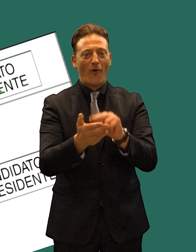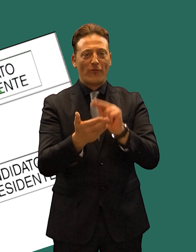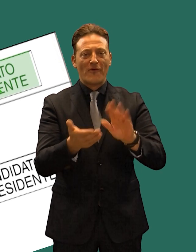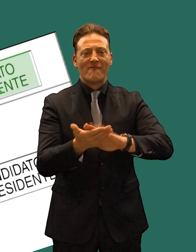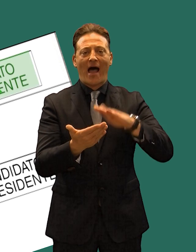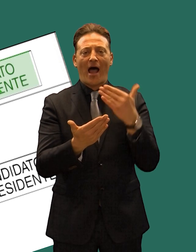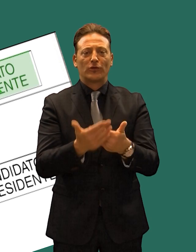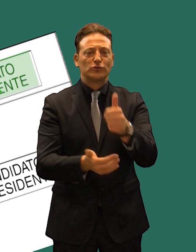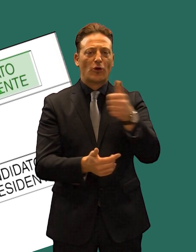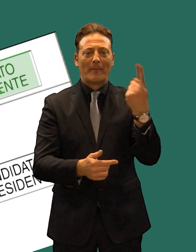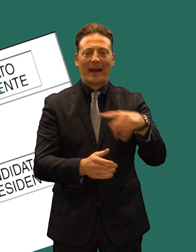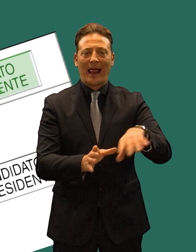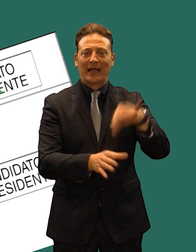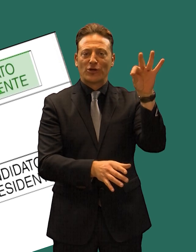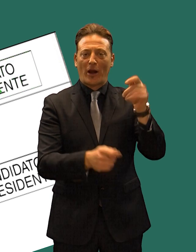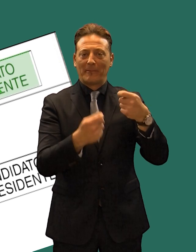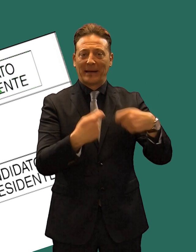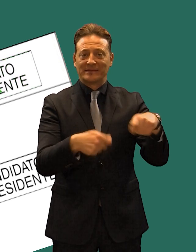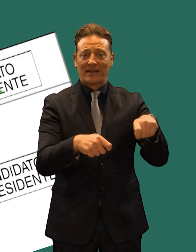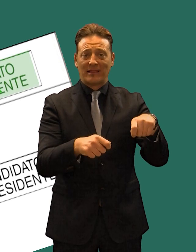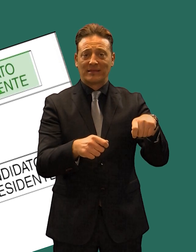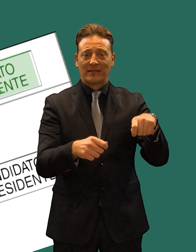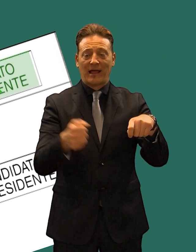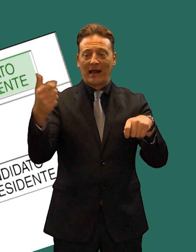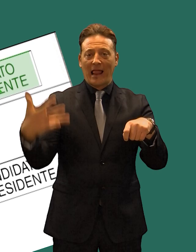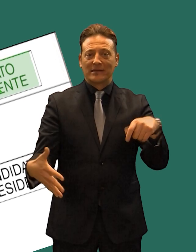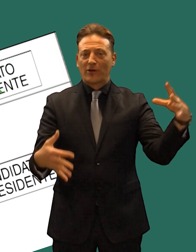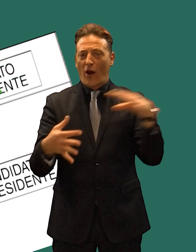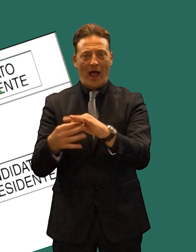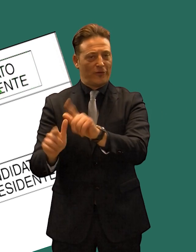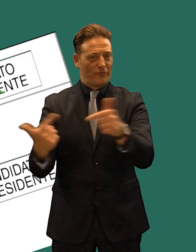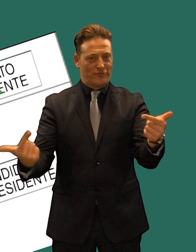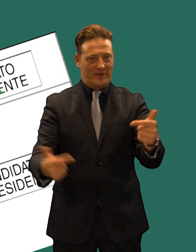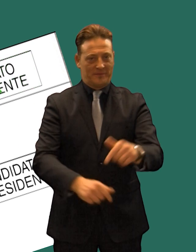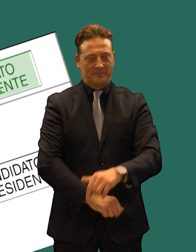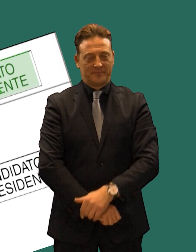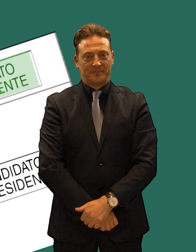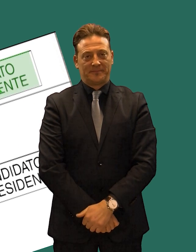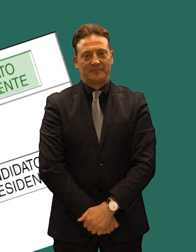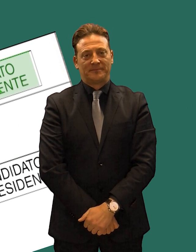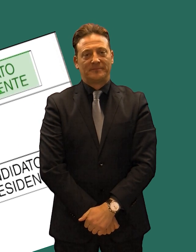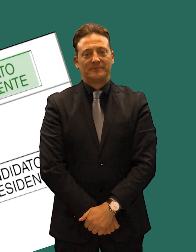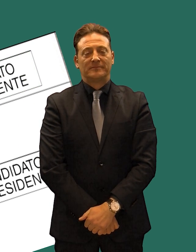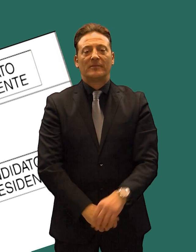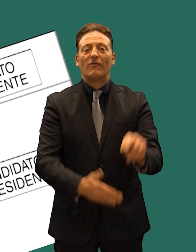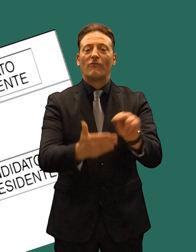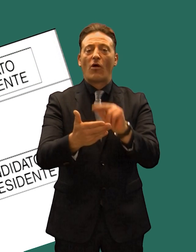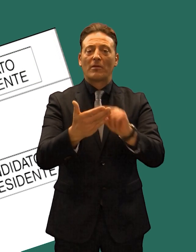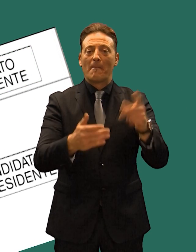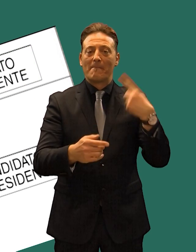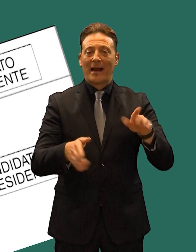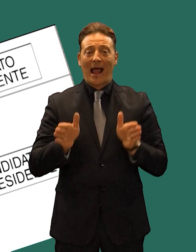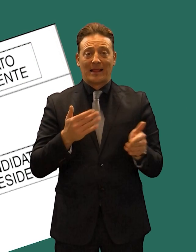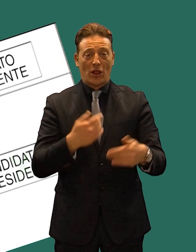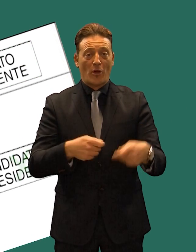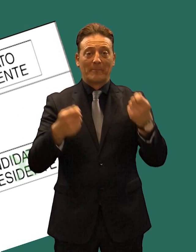il voto è valido solo per l'elezione del presidente e non si estende a nessuna lista. Può votare